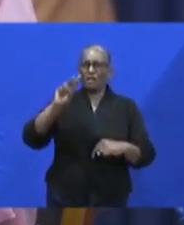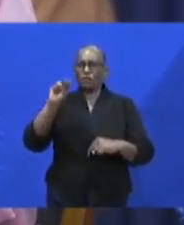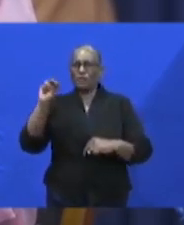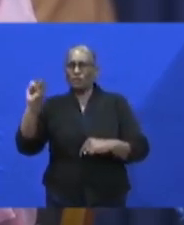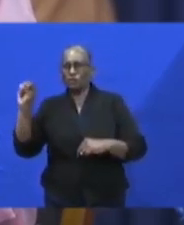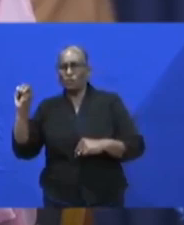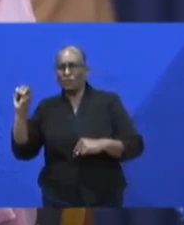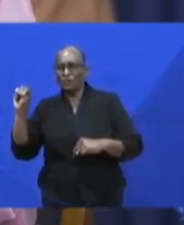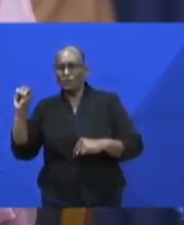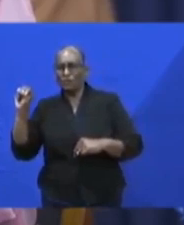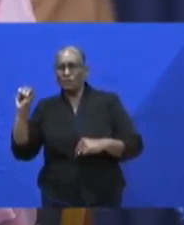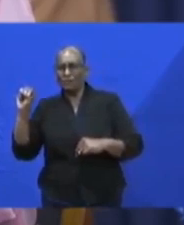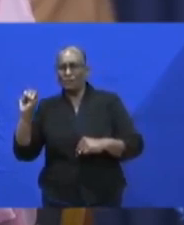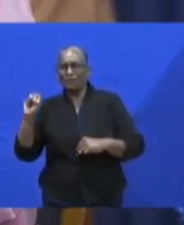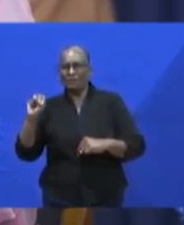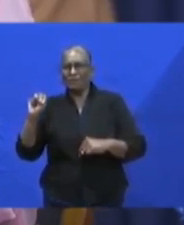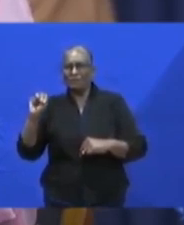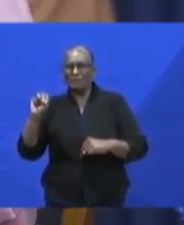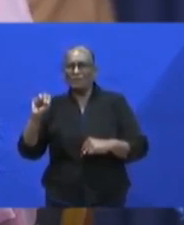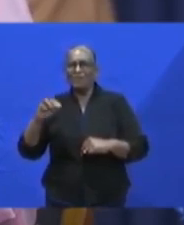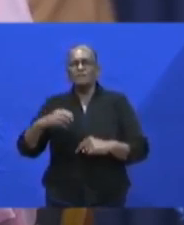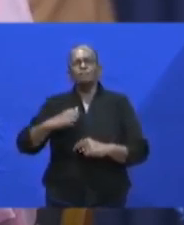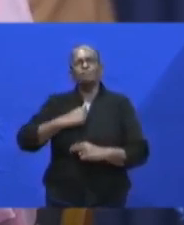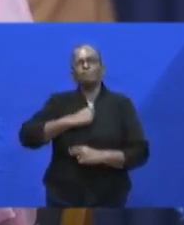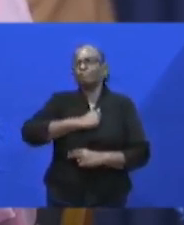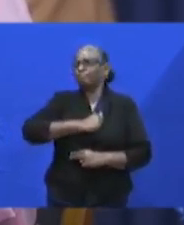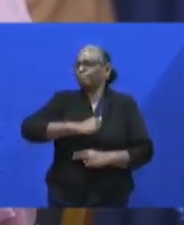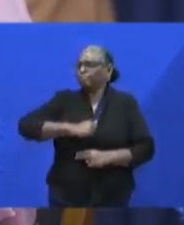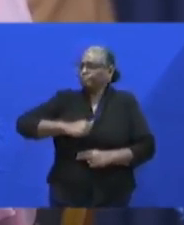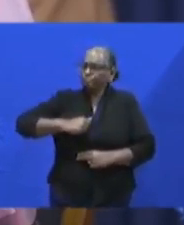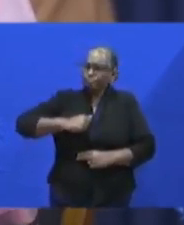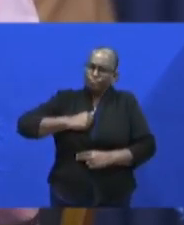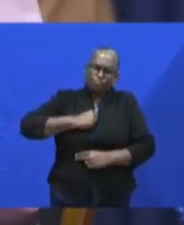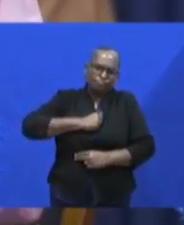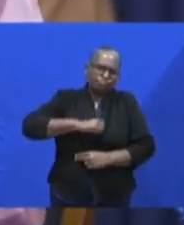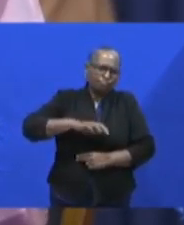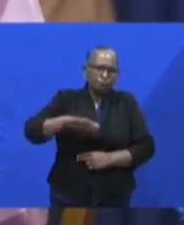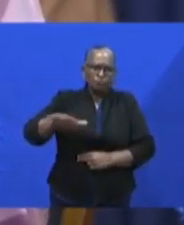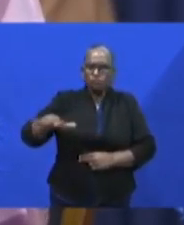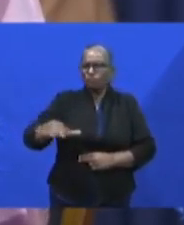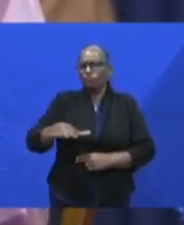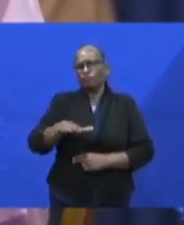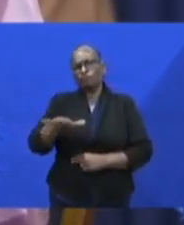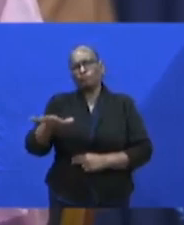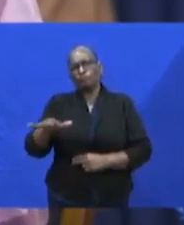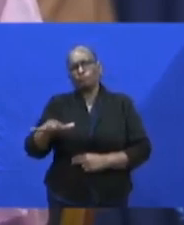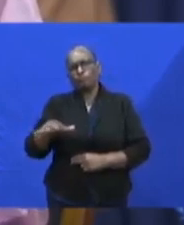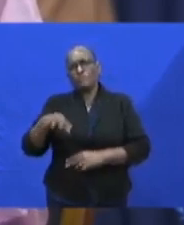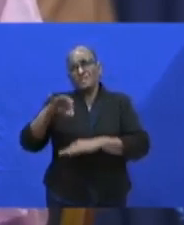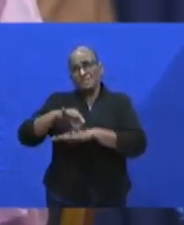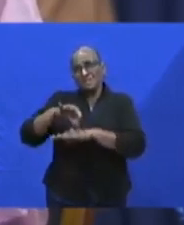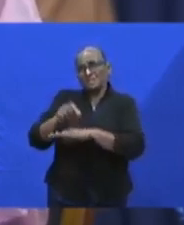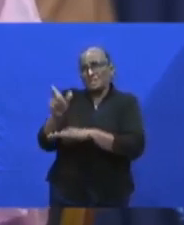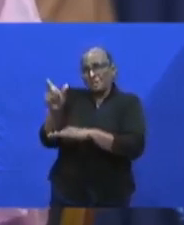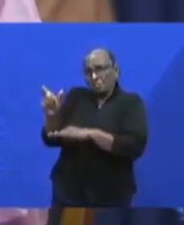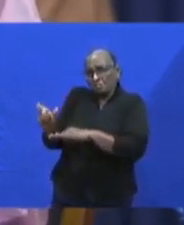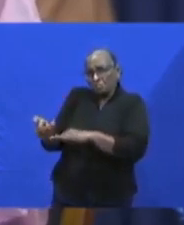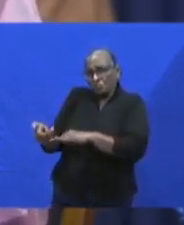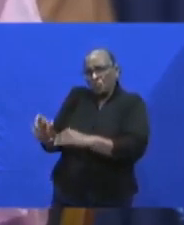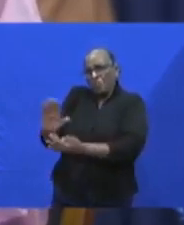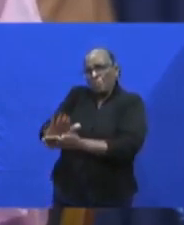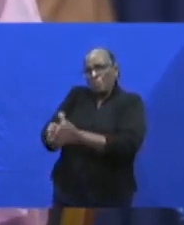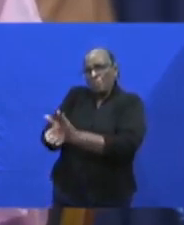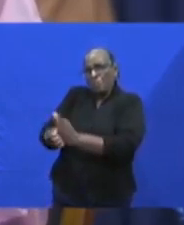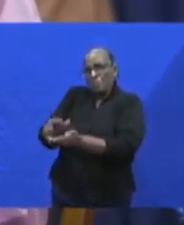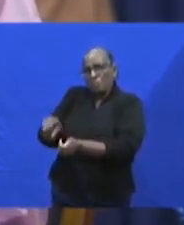een heel zorgelijke situatie. De patiënt werd behandeld